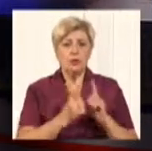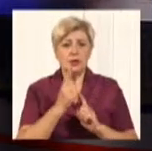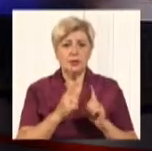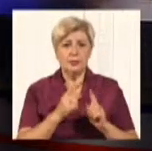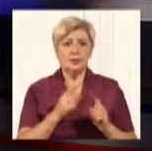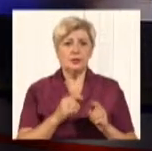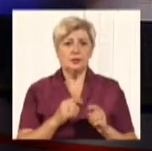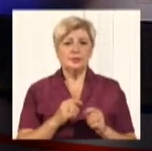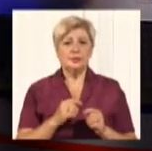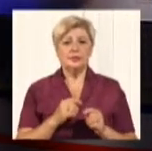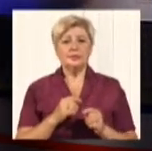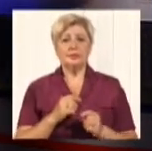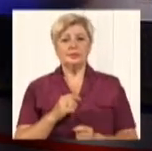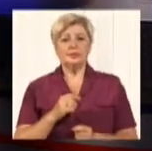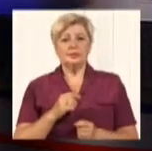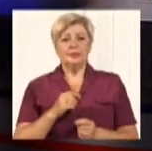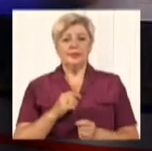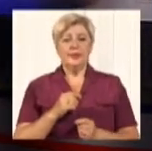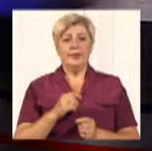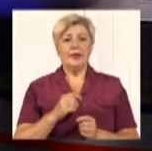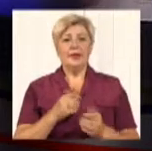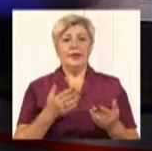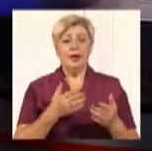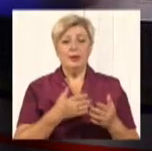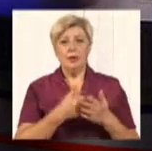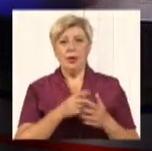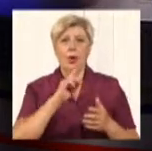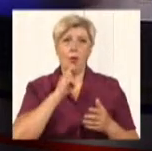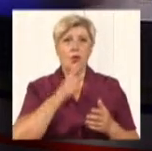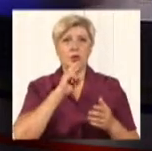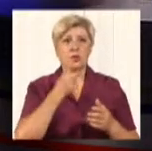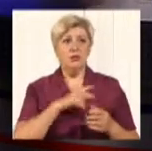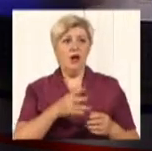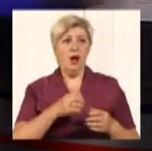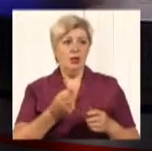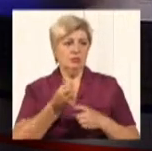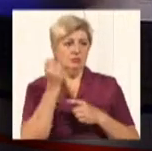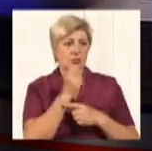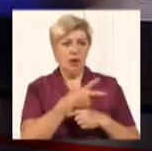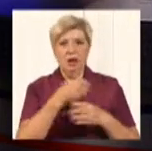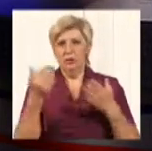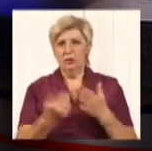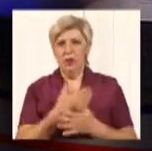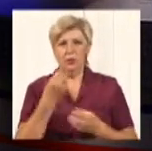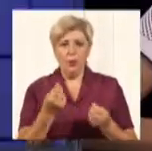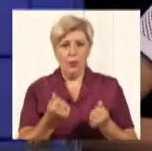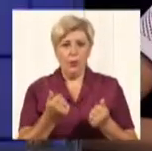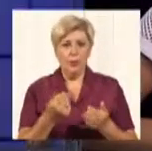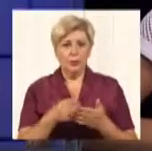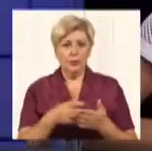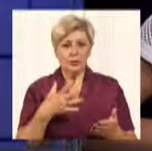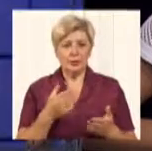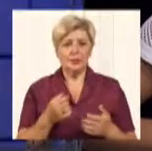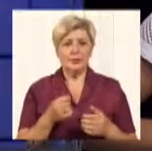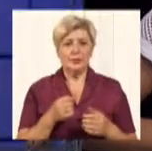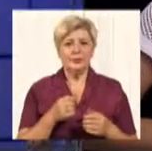зрозуміло. Так, питання, що людина запитує, чи не зміниться за рік, за два щось нове вигадають і треба ще буде щось купувати. Дивіться, ну, по-перше,